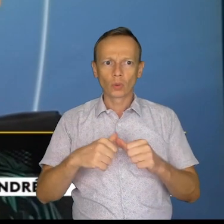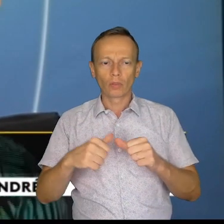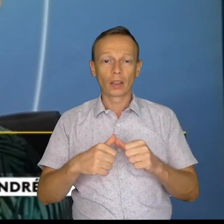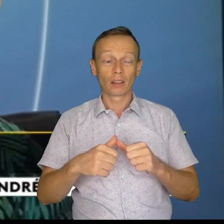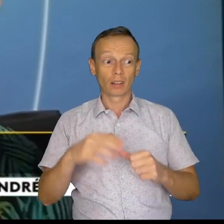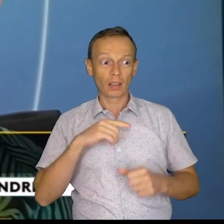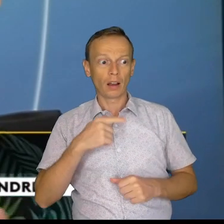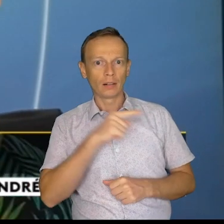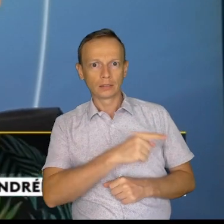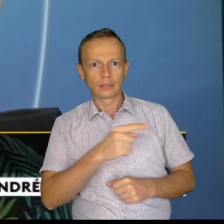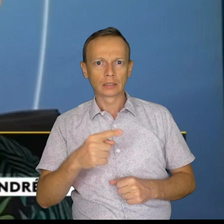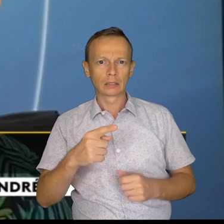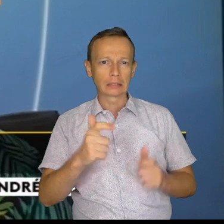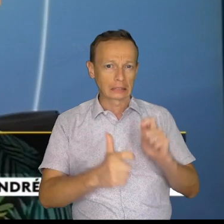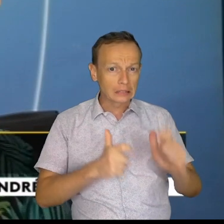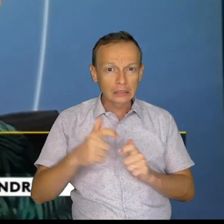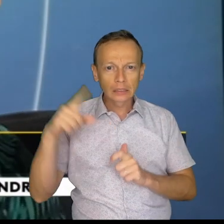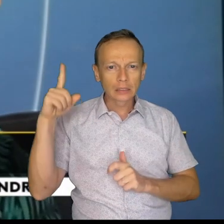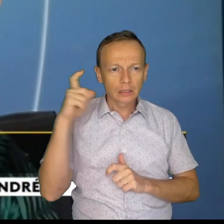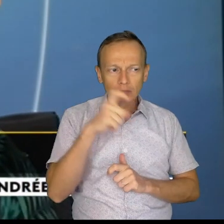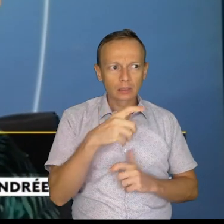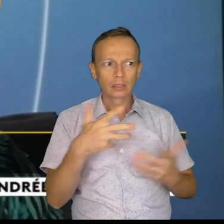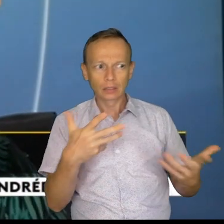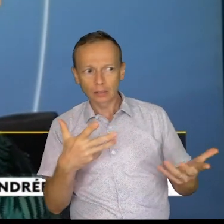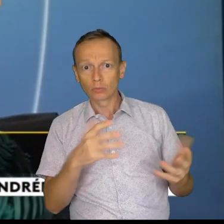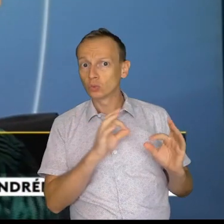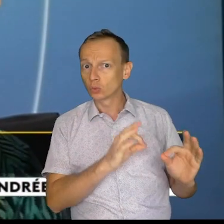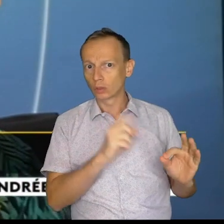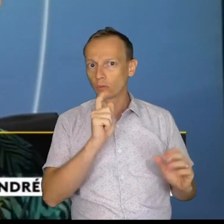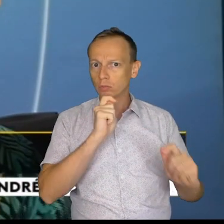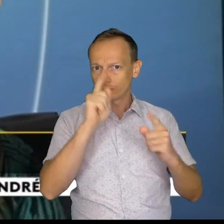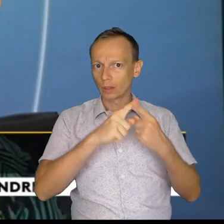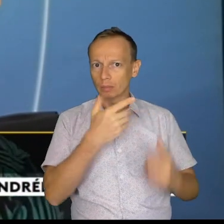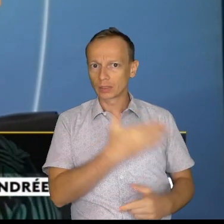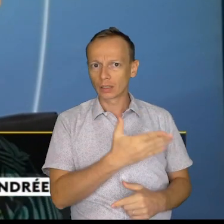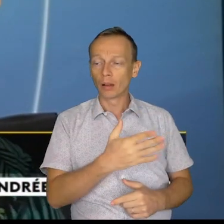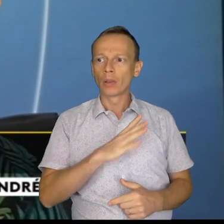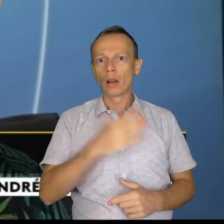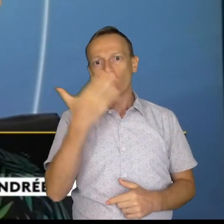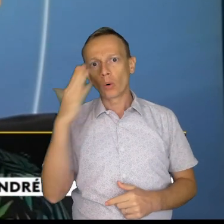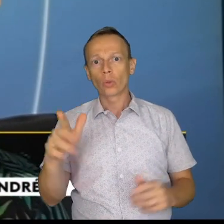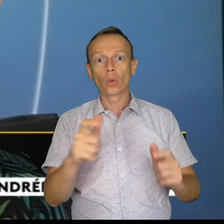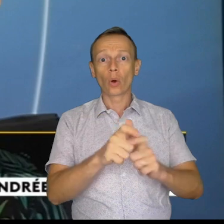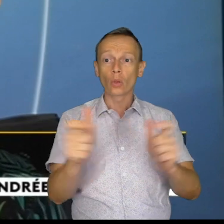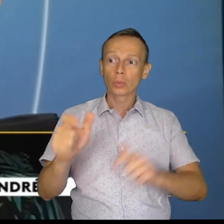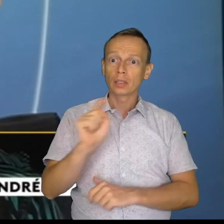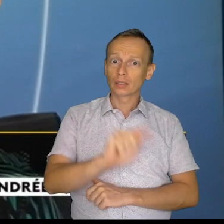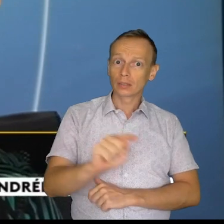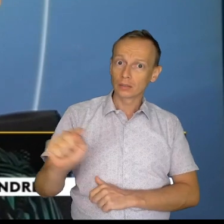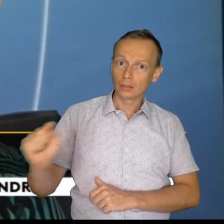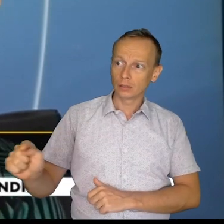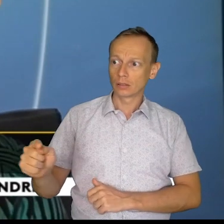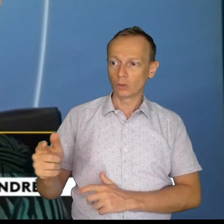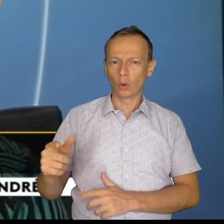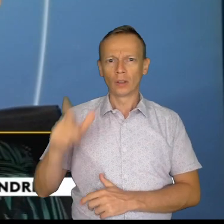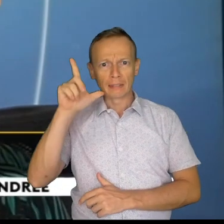difficulté et il faut parler de cela. Mais on ne parle pas de toutes les entreprises qui, en ayant